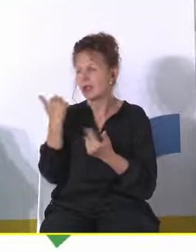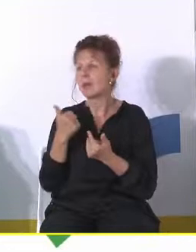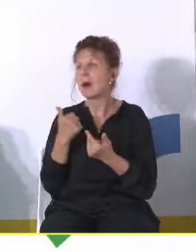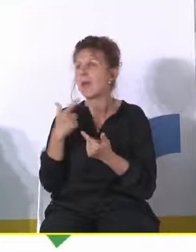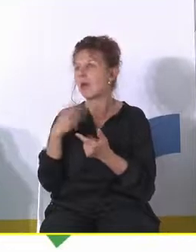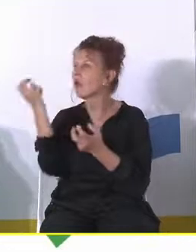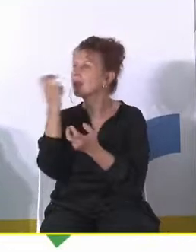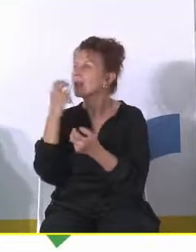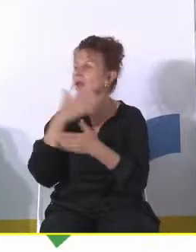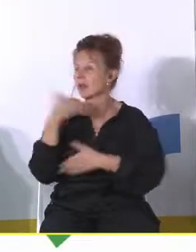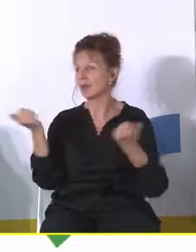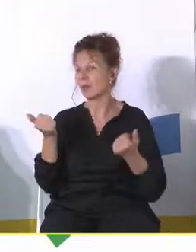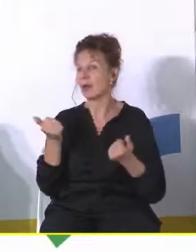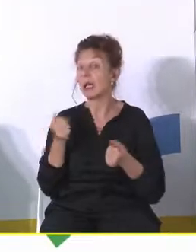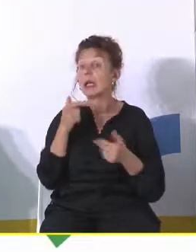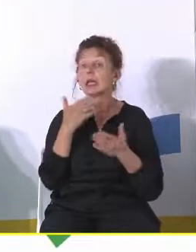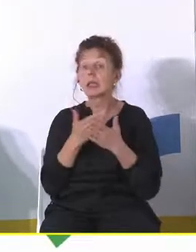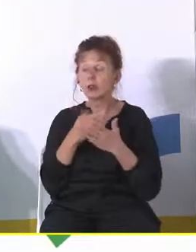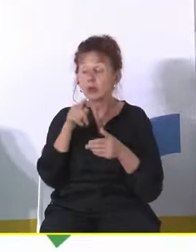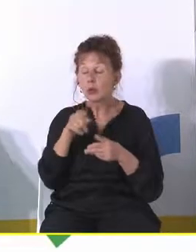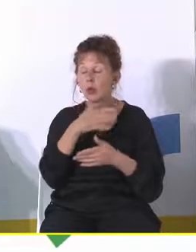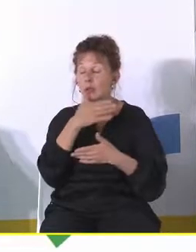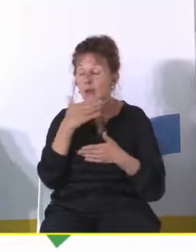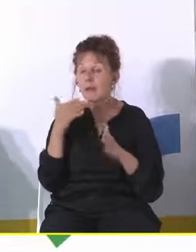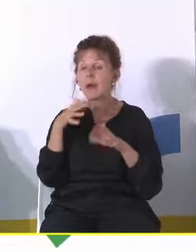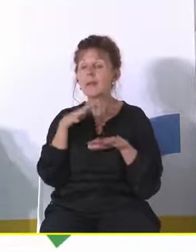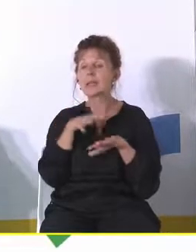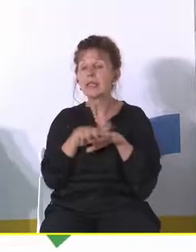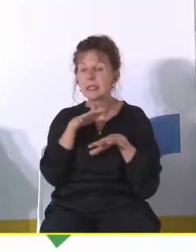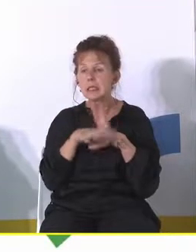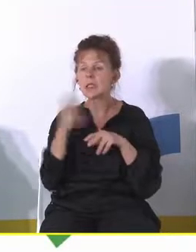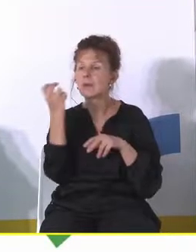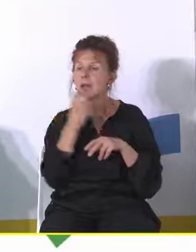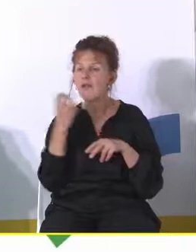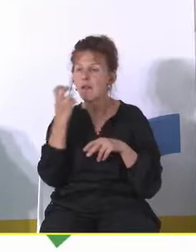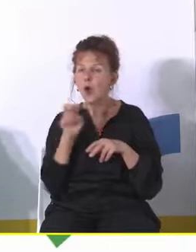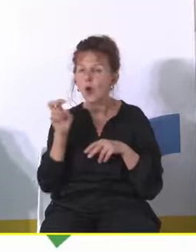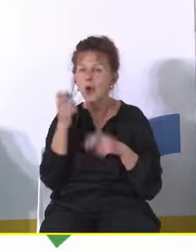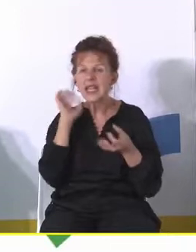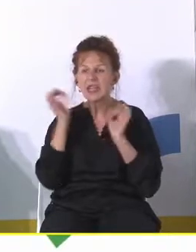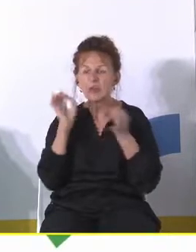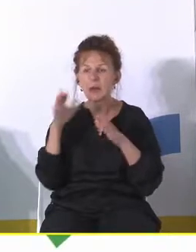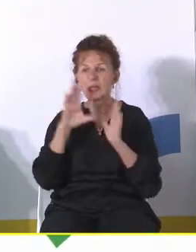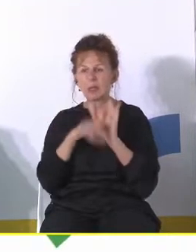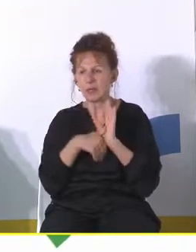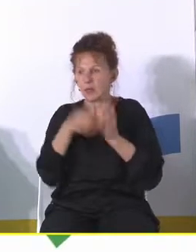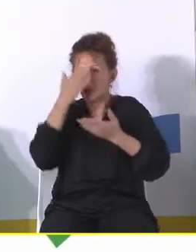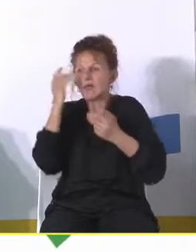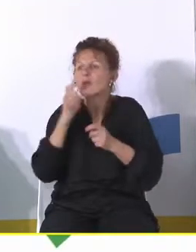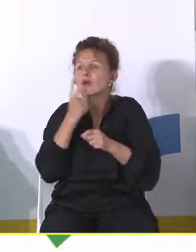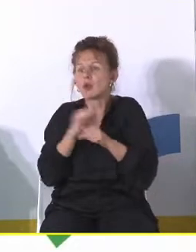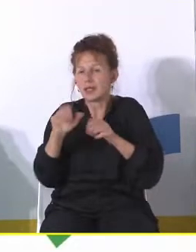Po prostu nie ma czegoś takiego, jak system informacji społecznej w mieście, czy w gminie. Oni nie wiedzą, co się u nich dzieje.